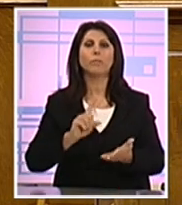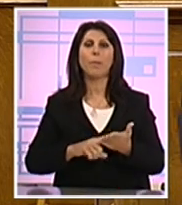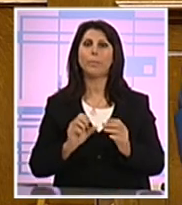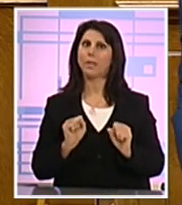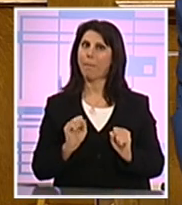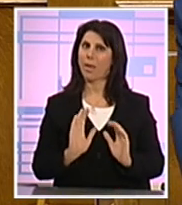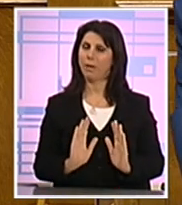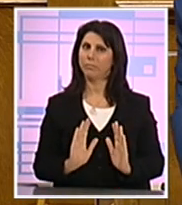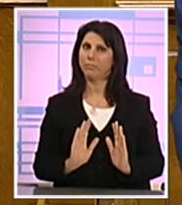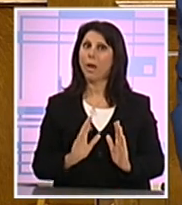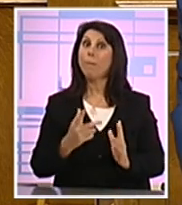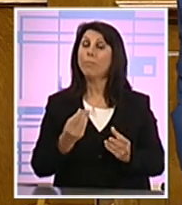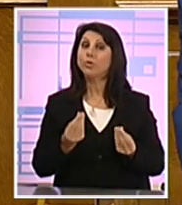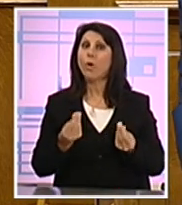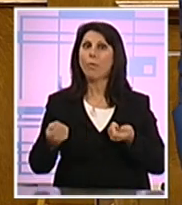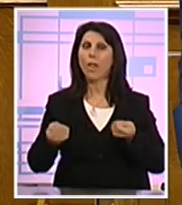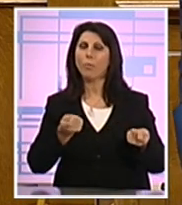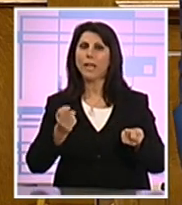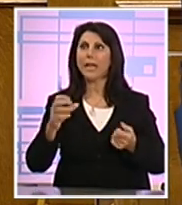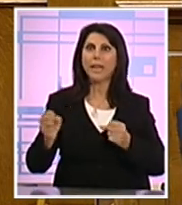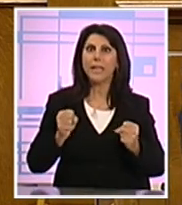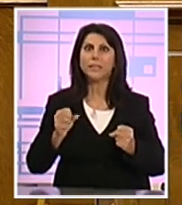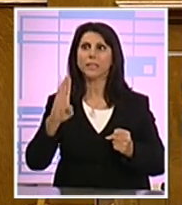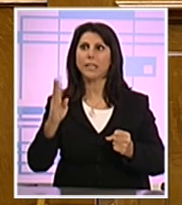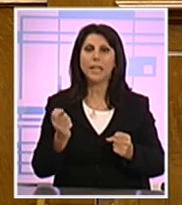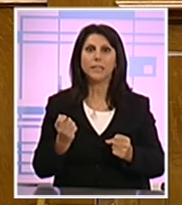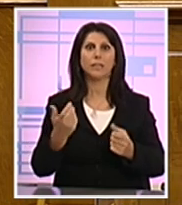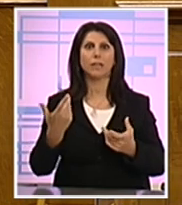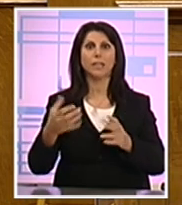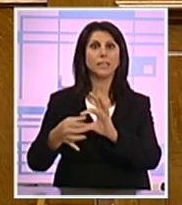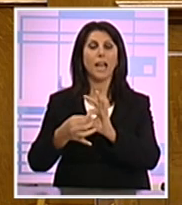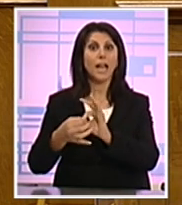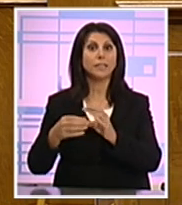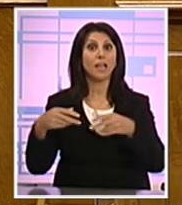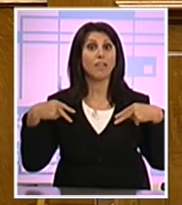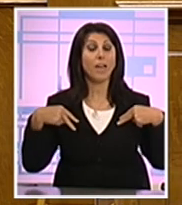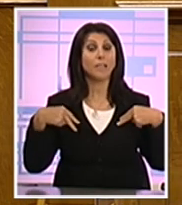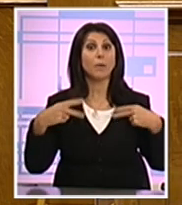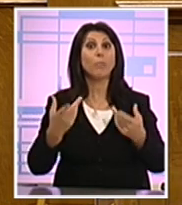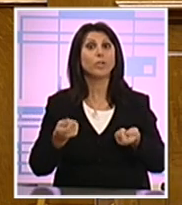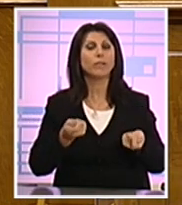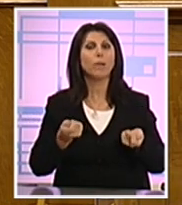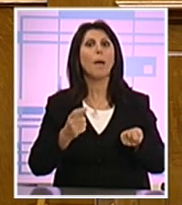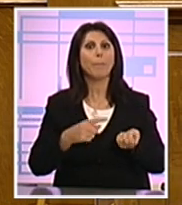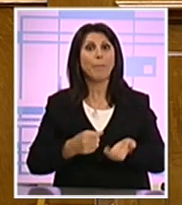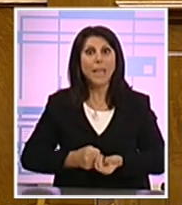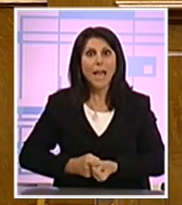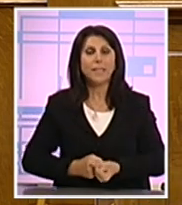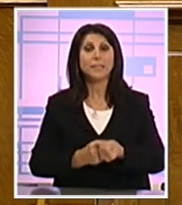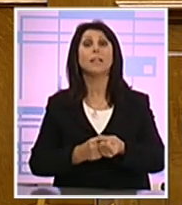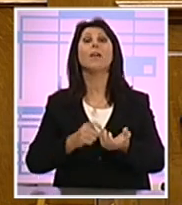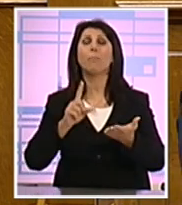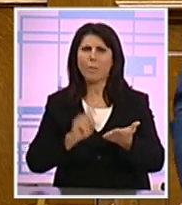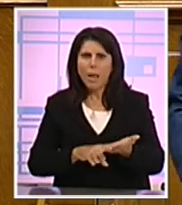Το πώς διαχειριζόμαστε μια κρίση ή μια κυβέρνηση συνεργασιών μπορεί να ενισχύσει και πρέπει να ενισχύσει τους δημοκρατικούς θεσμούς